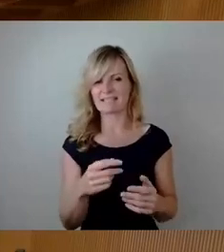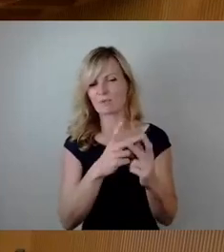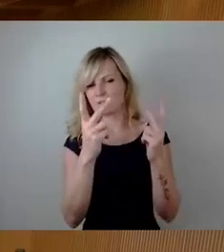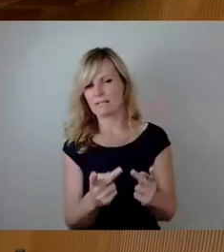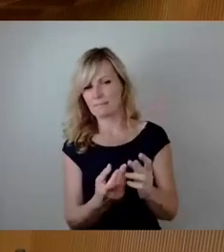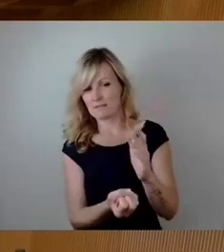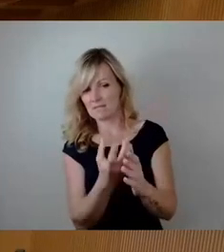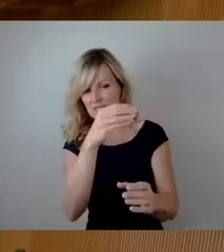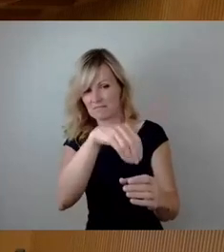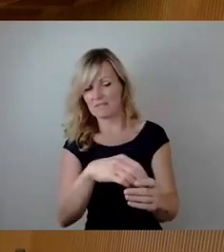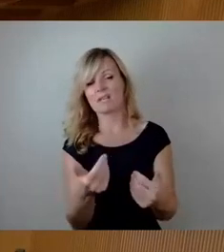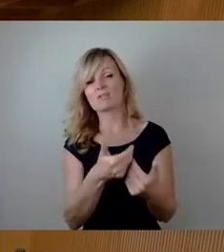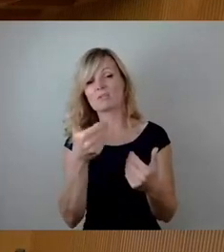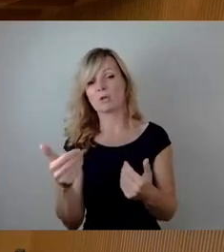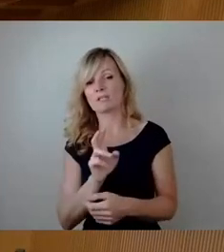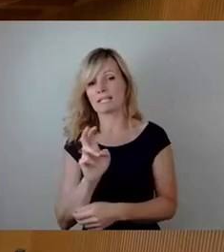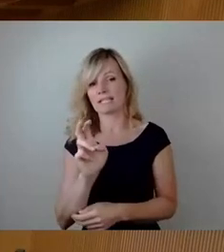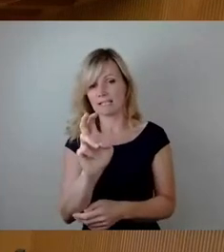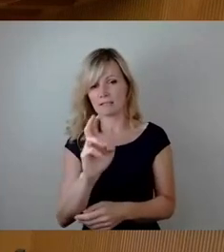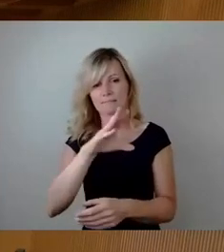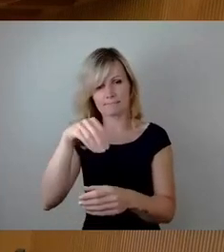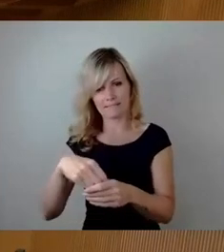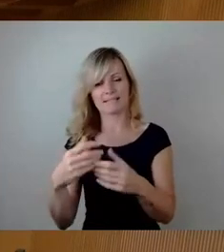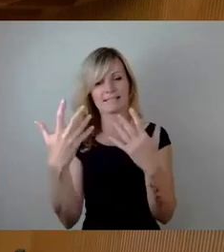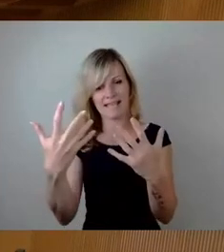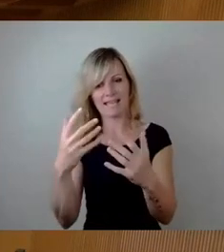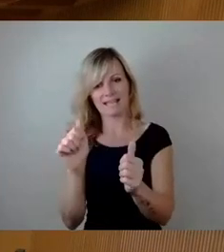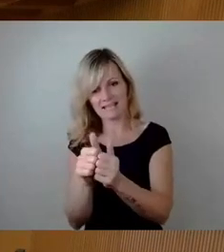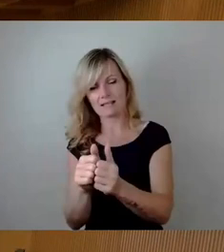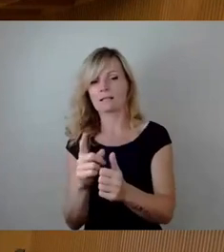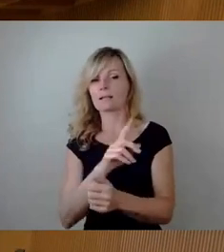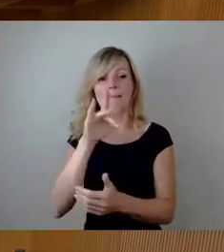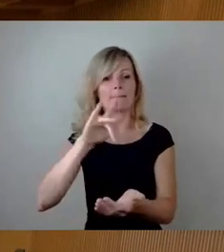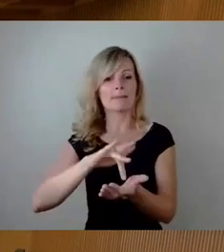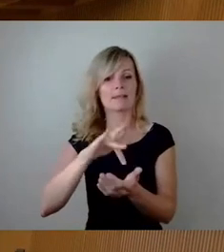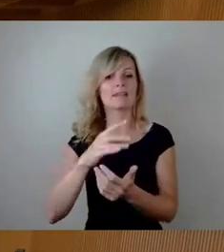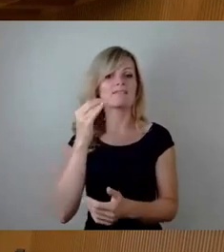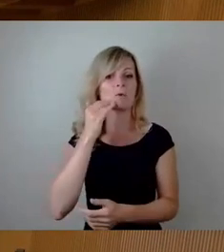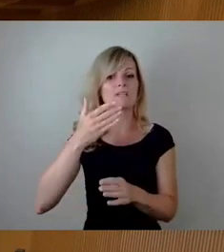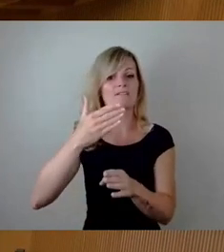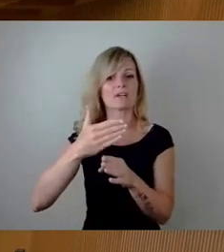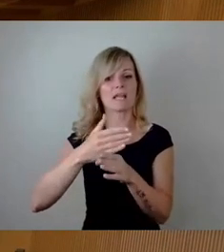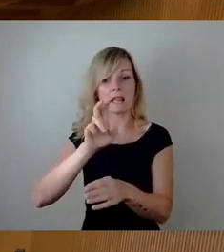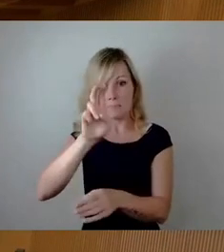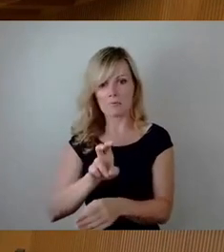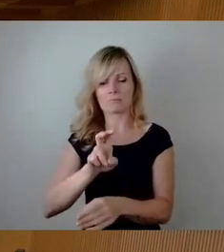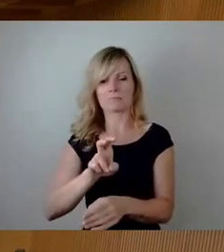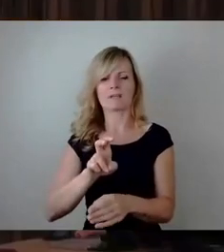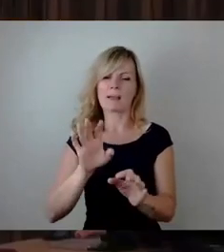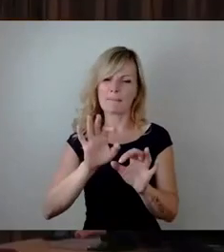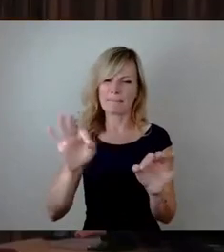Sonderlinie eben auf der Linie 10 mit einrichten kann, die eben nicht mitten in den Wohnvierteln hält, sondern von den Verkehrsknotenpunkten wie Hauptbahnhof,